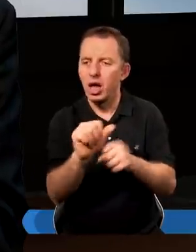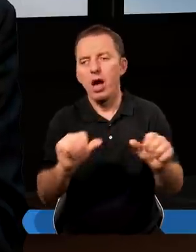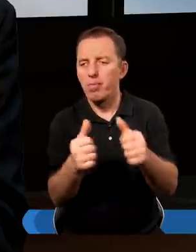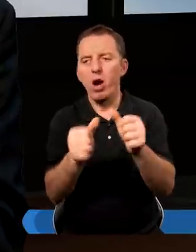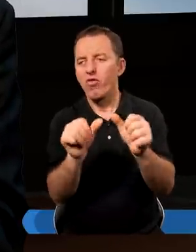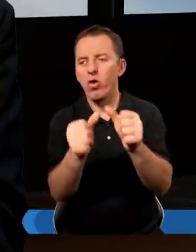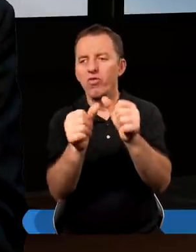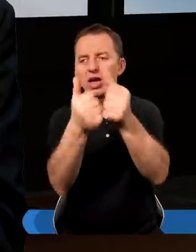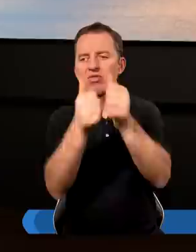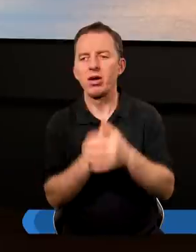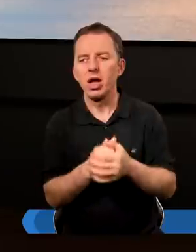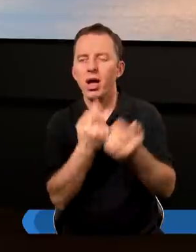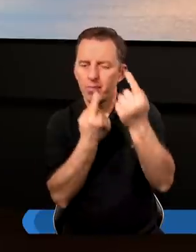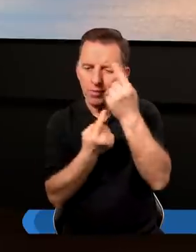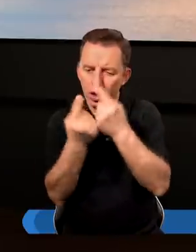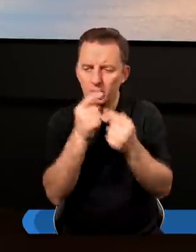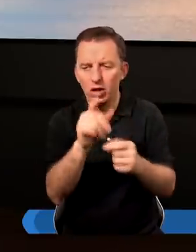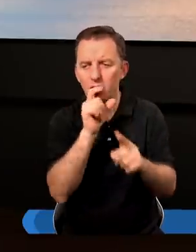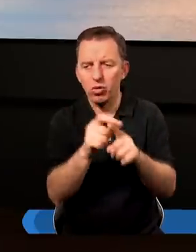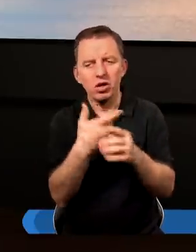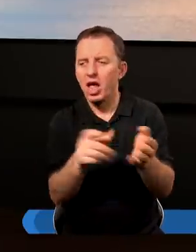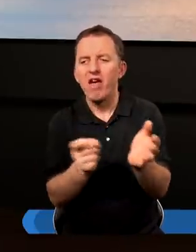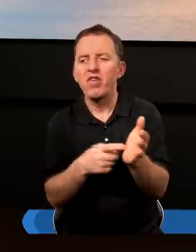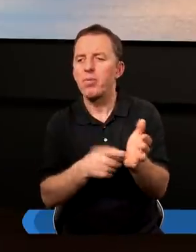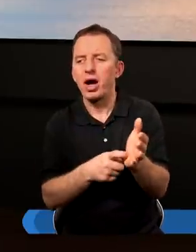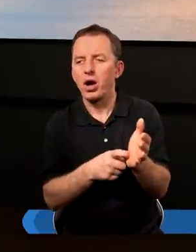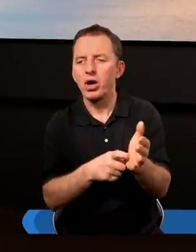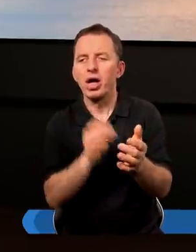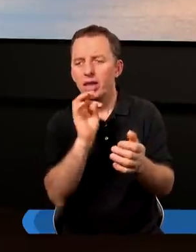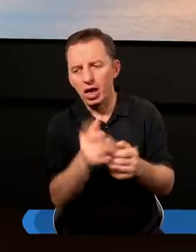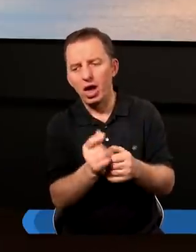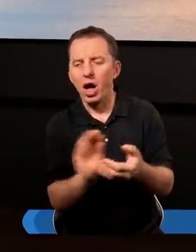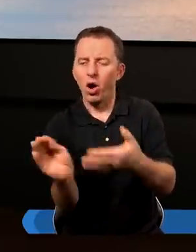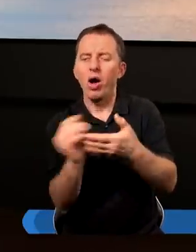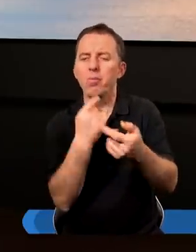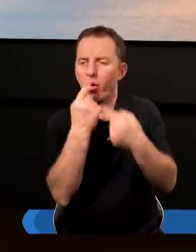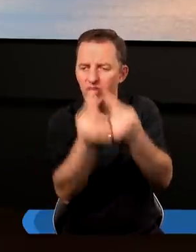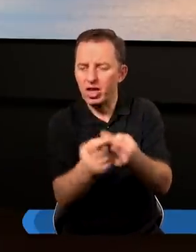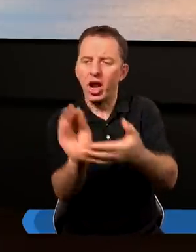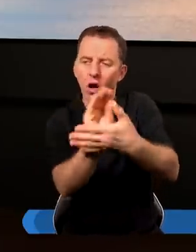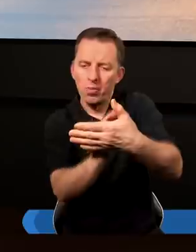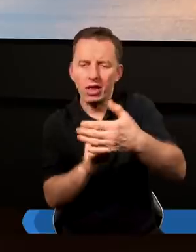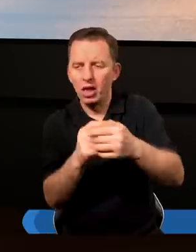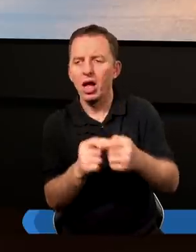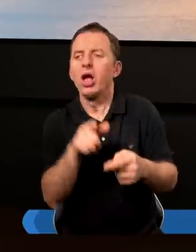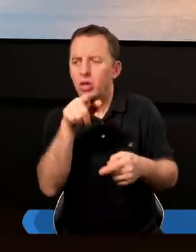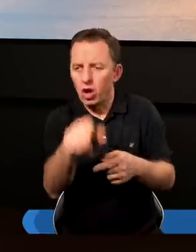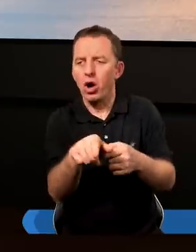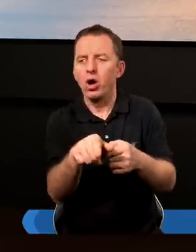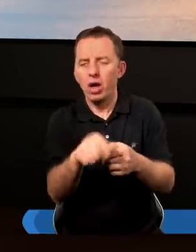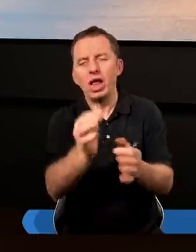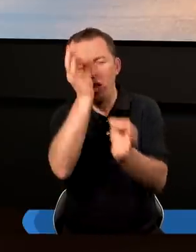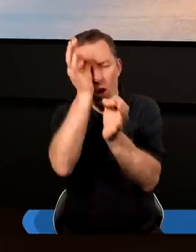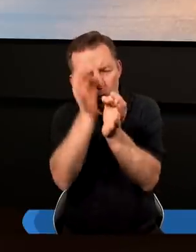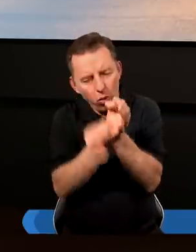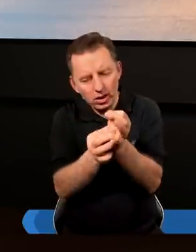bałwochwalstwem. Ja myślę, że te słowa nie wymagają jakiegoś komentarza. One są chyba tak